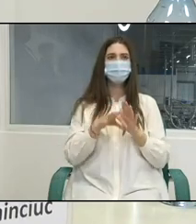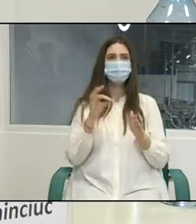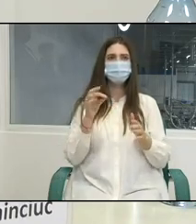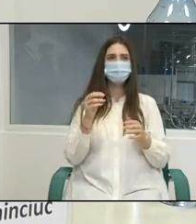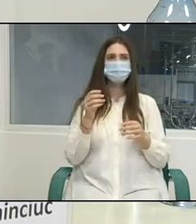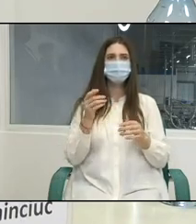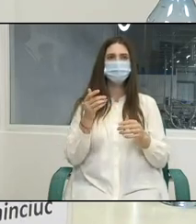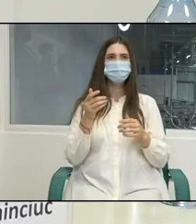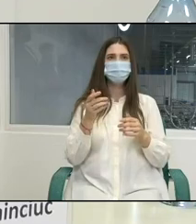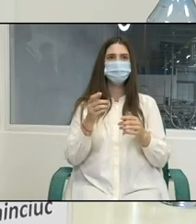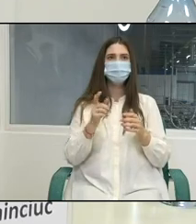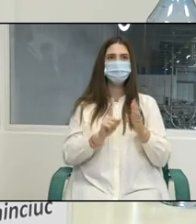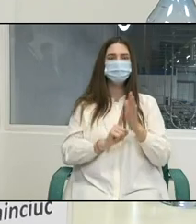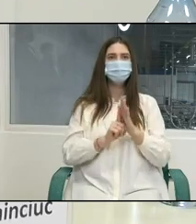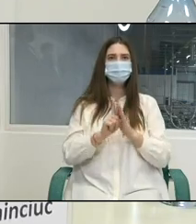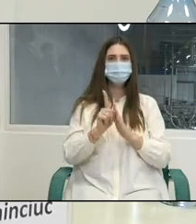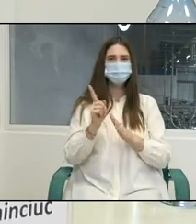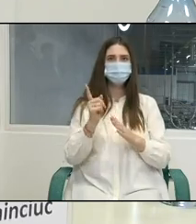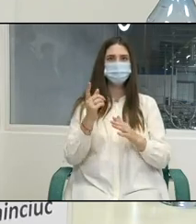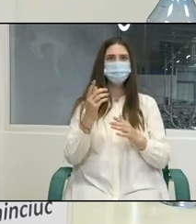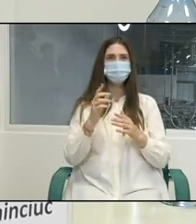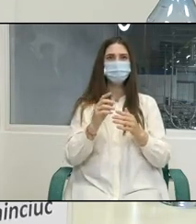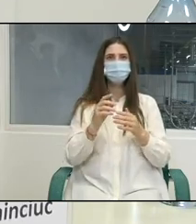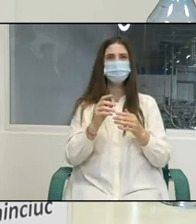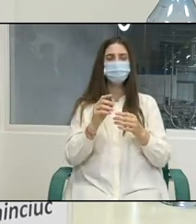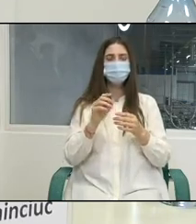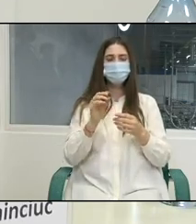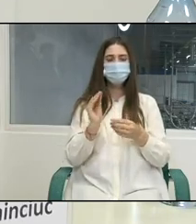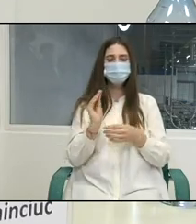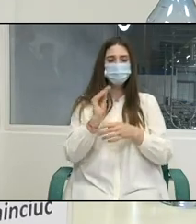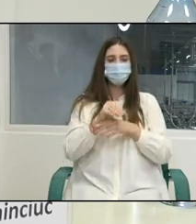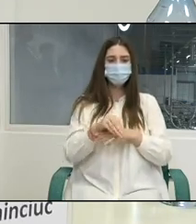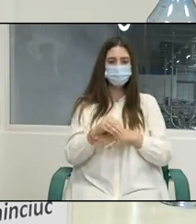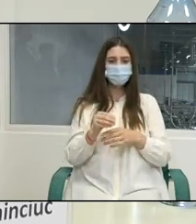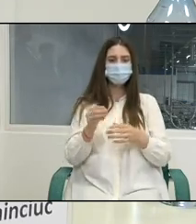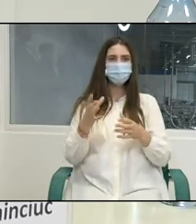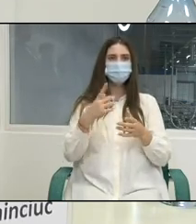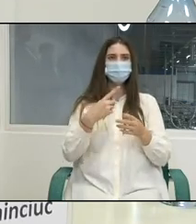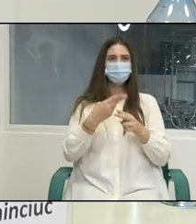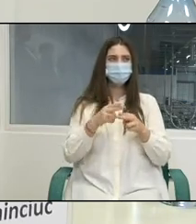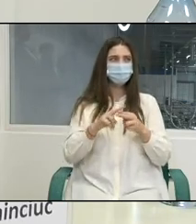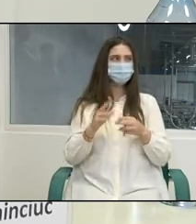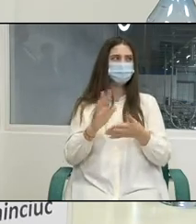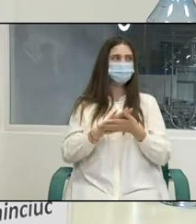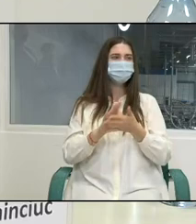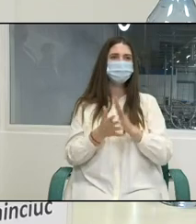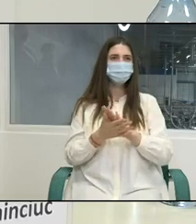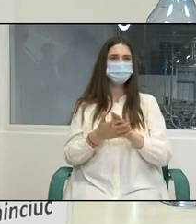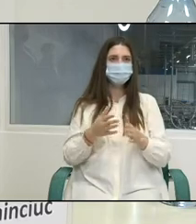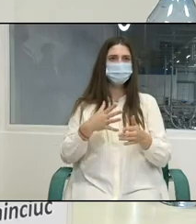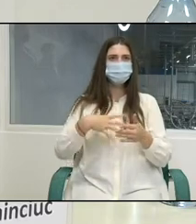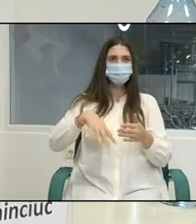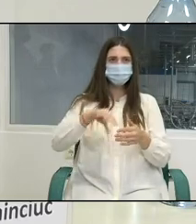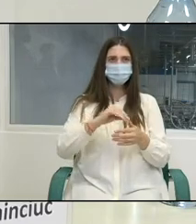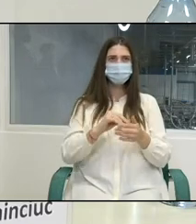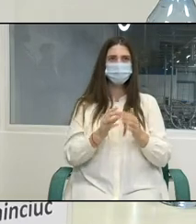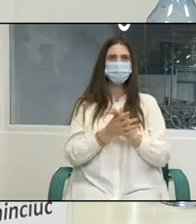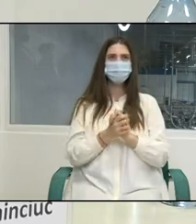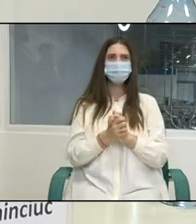de la etapa inițierei și identificării priorităților până la definitivarea acestuia.